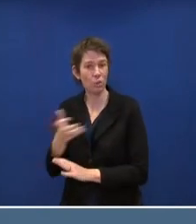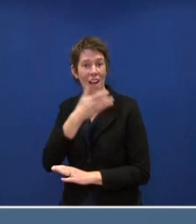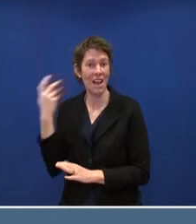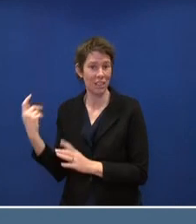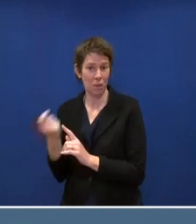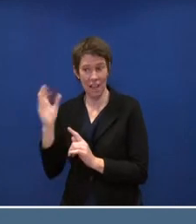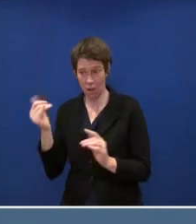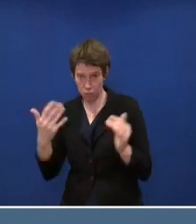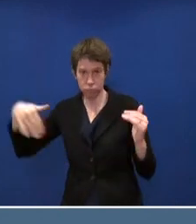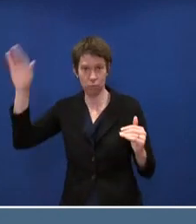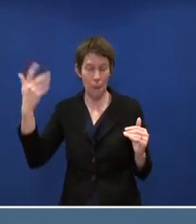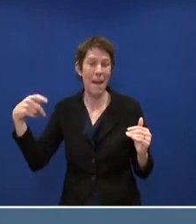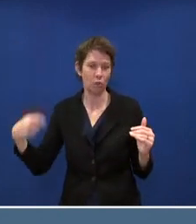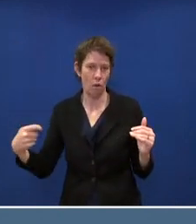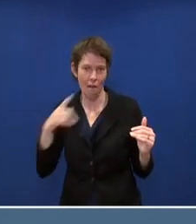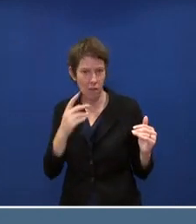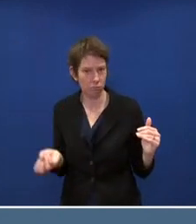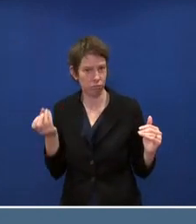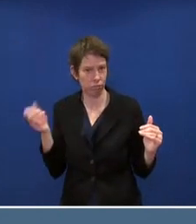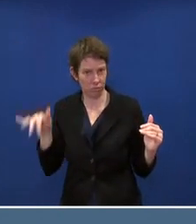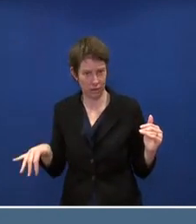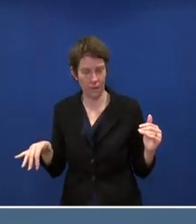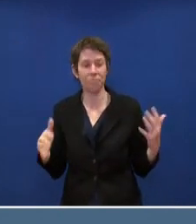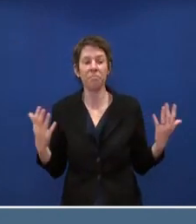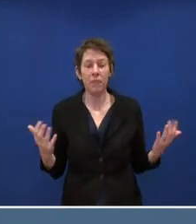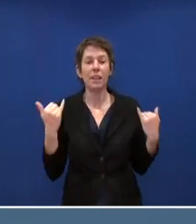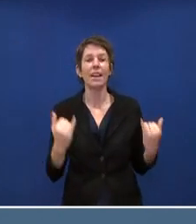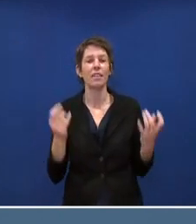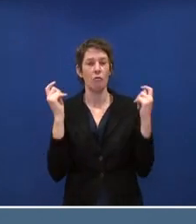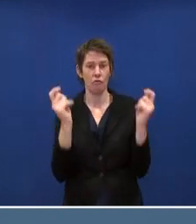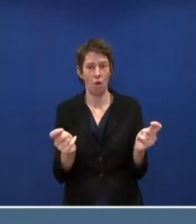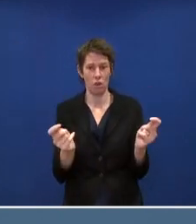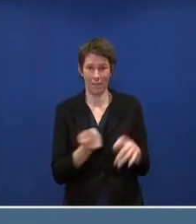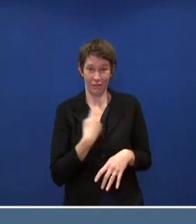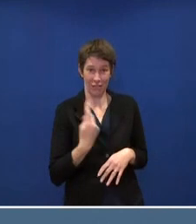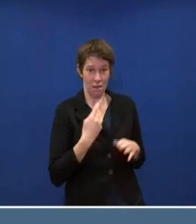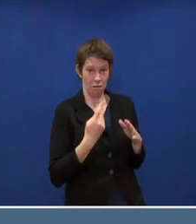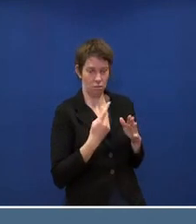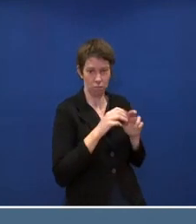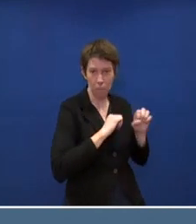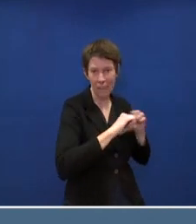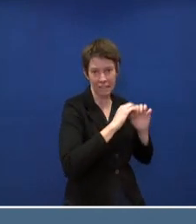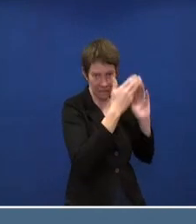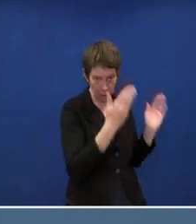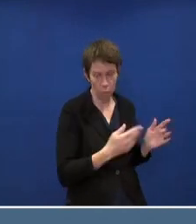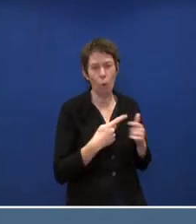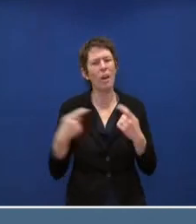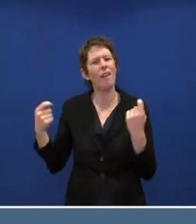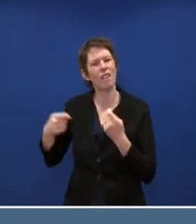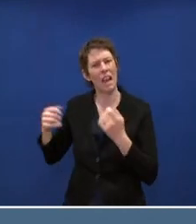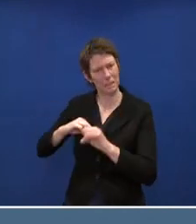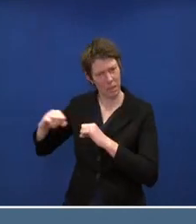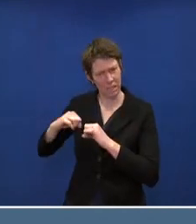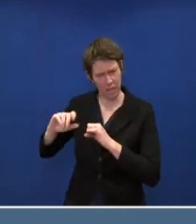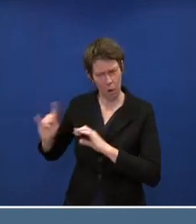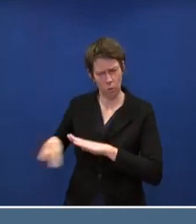verteuert. Und der Vorschlag aus unserem Haus, wie auch zum Beispiel vom Finanzministerium unterstützt,